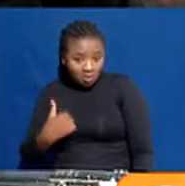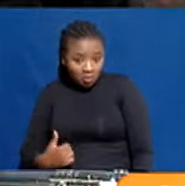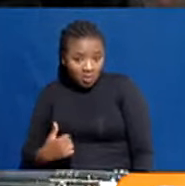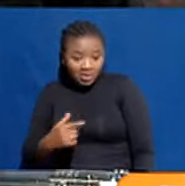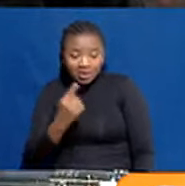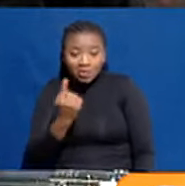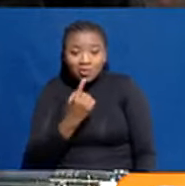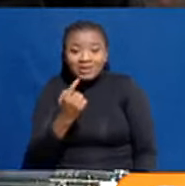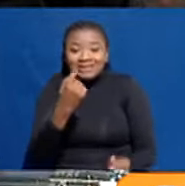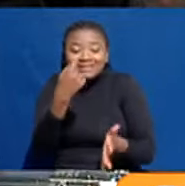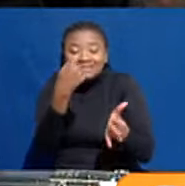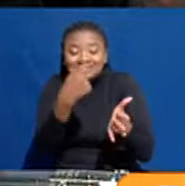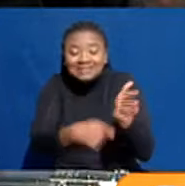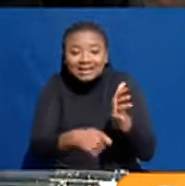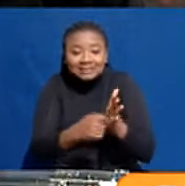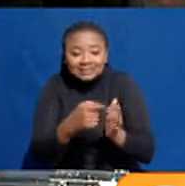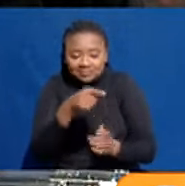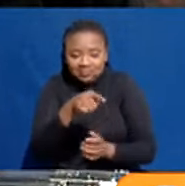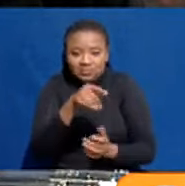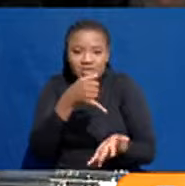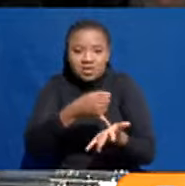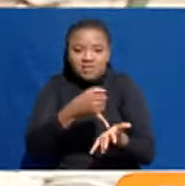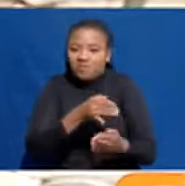ushuru. Brenda Wanga narifu zaidi.